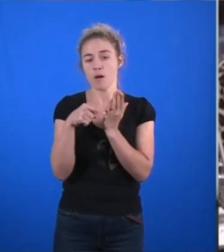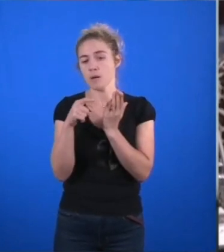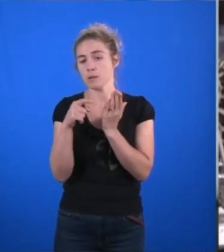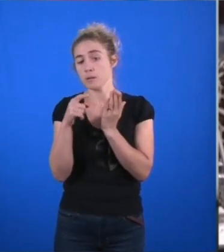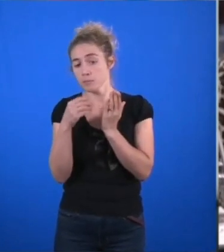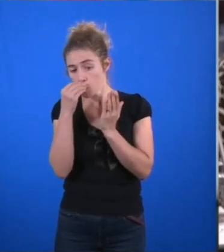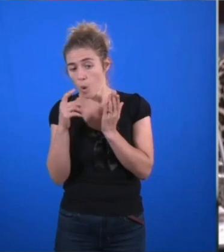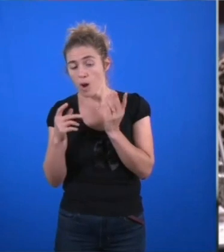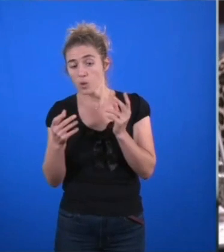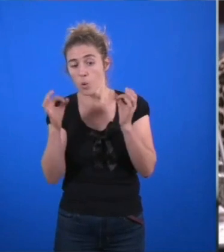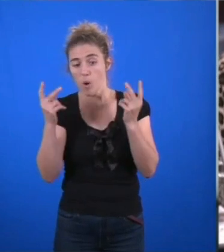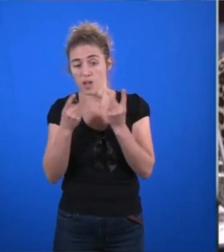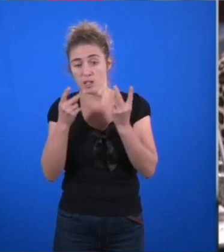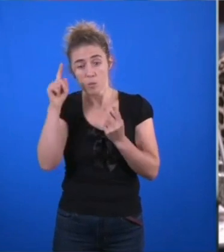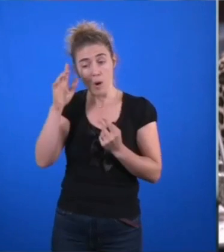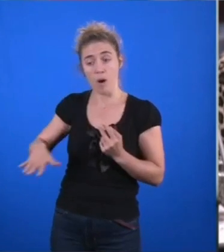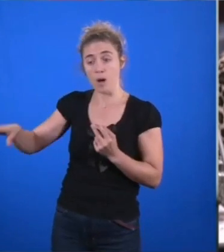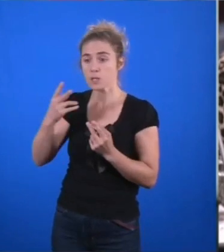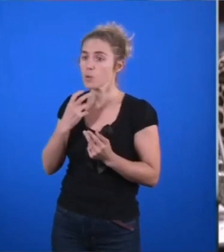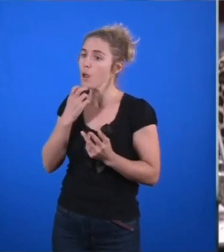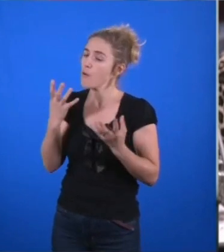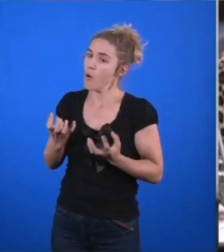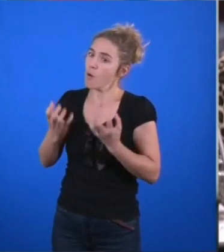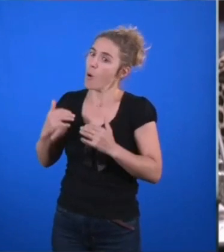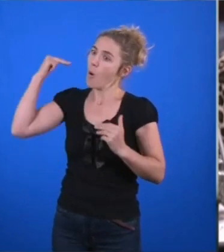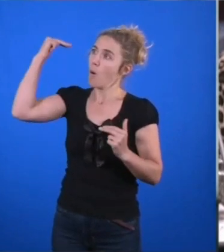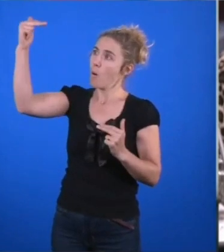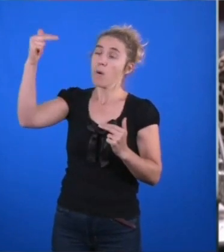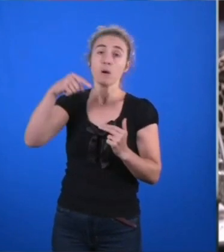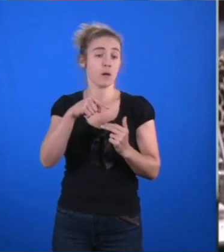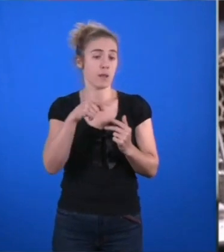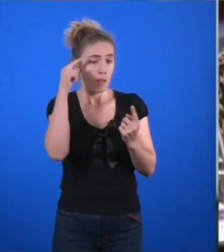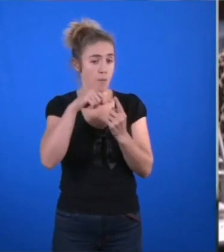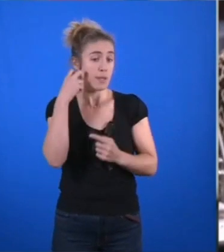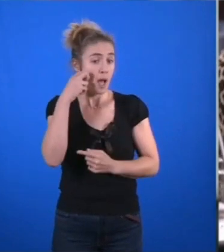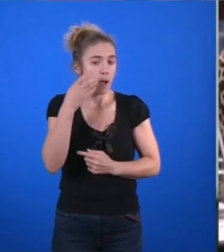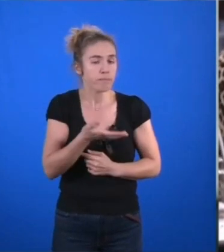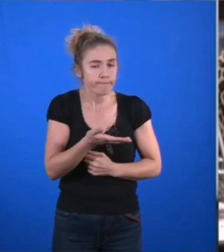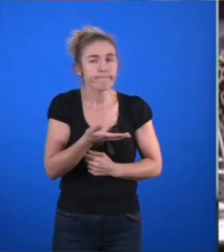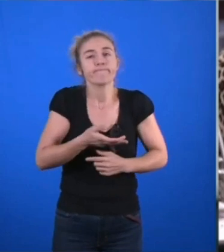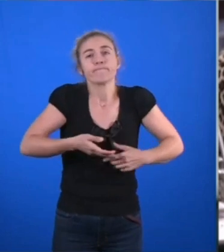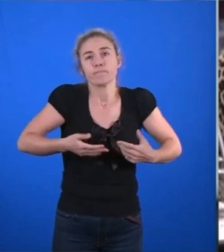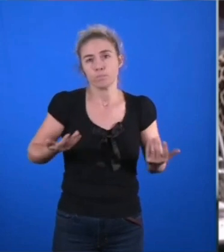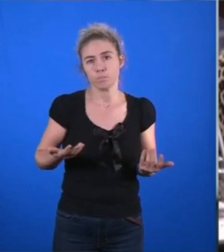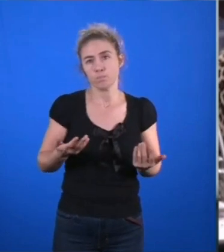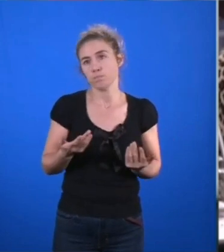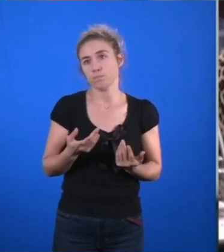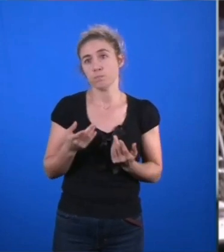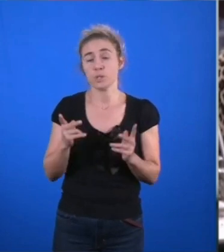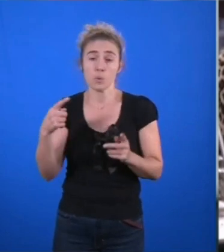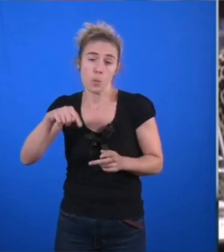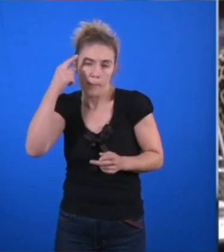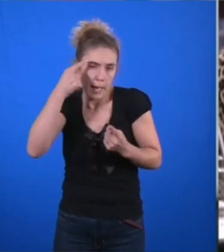rapport aux attentes immenses de nos concitoyens, notamment sur le volet ferroviaire, mais qu'il n'en déplaise à certains. La